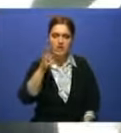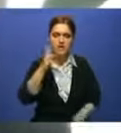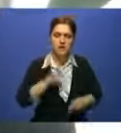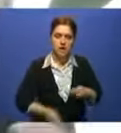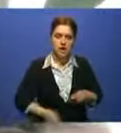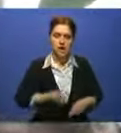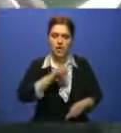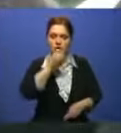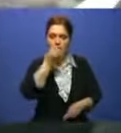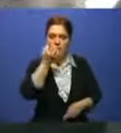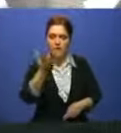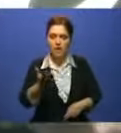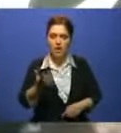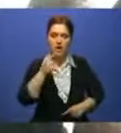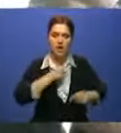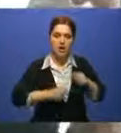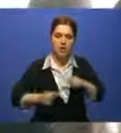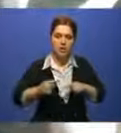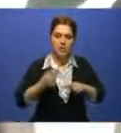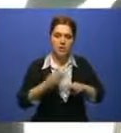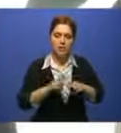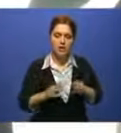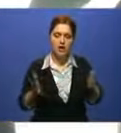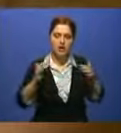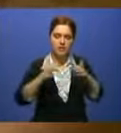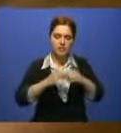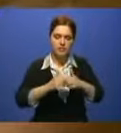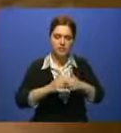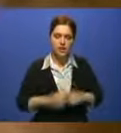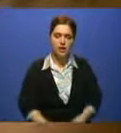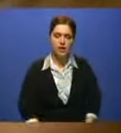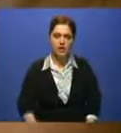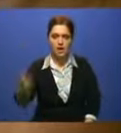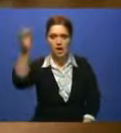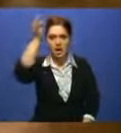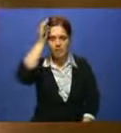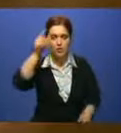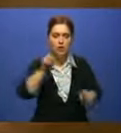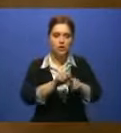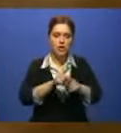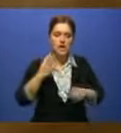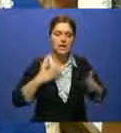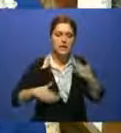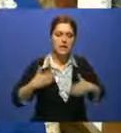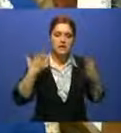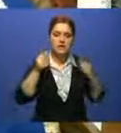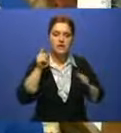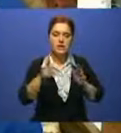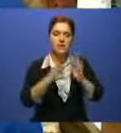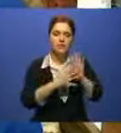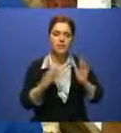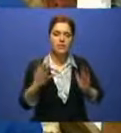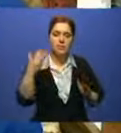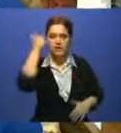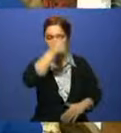цвести, опять скручивается и отпадает. Помнит ветеран и самый радостный день 1945 года, День